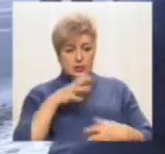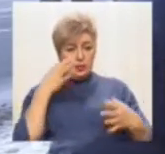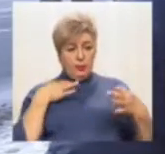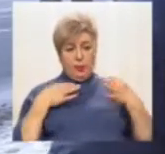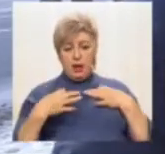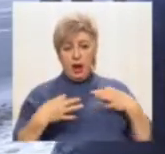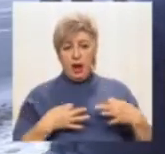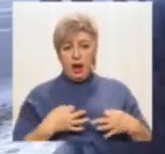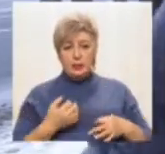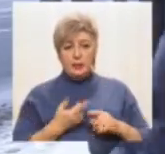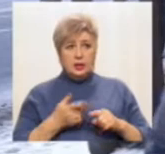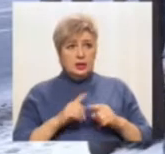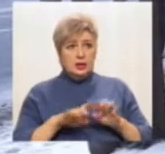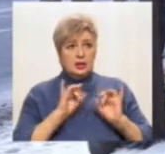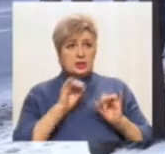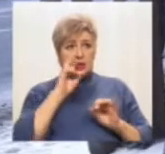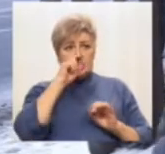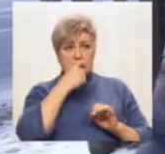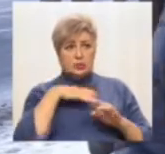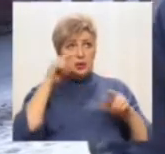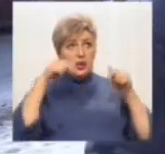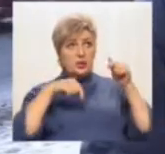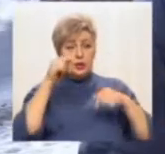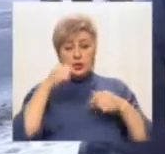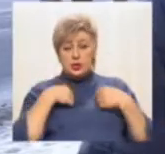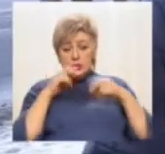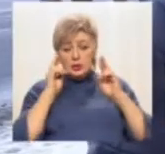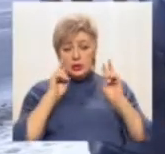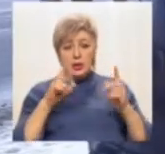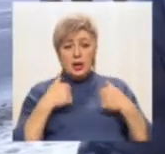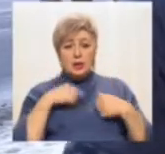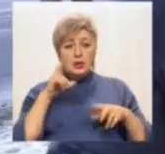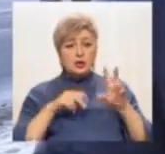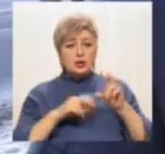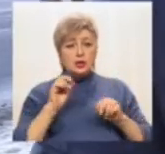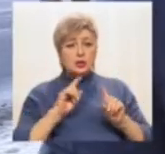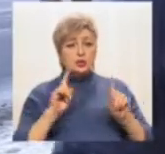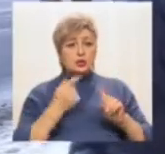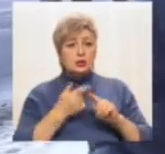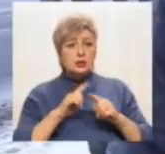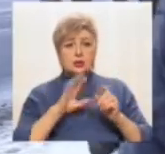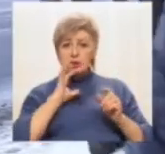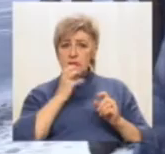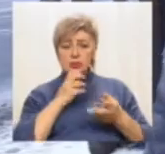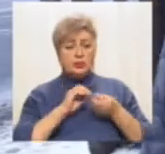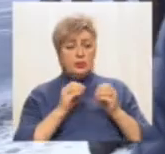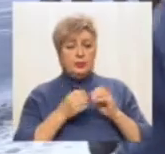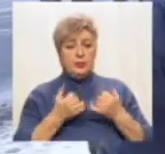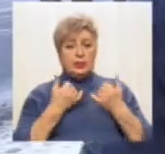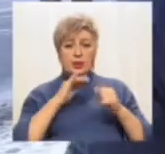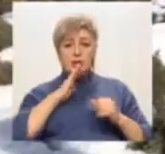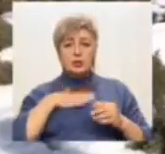Можливо, це кислотні дощі чи ще щось, я не знаю. Я, наприклад, вважаю, що це серйозна проблема для нашого